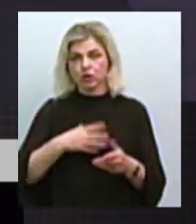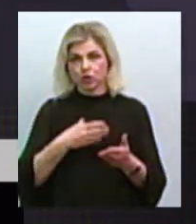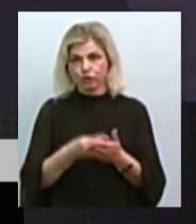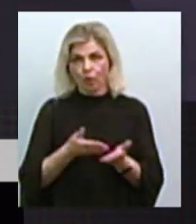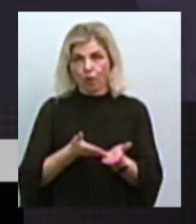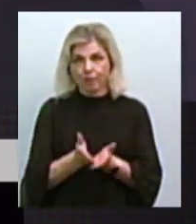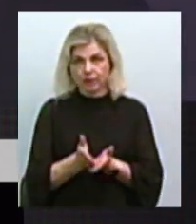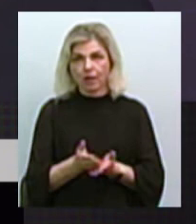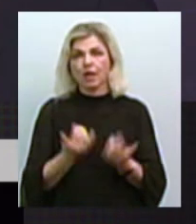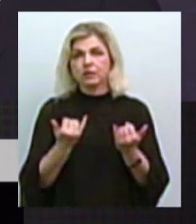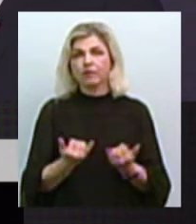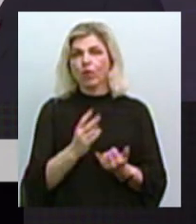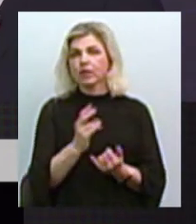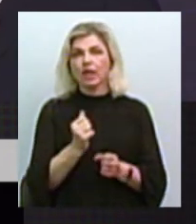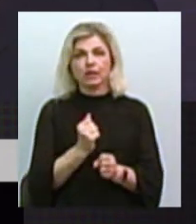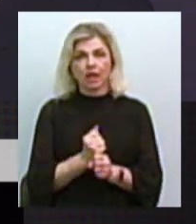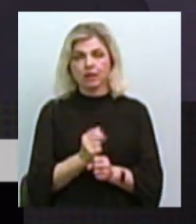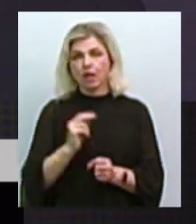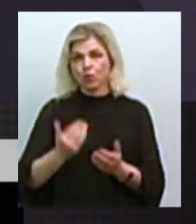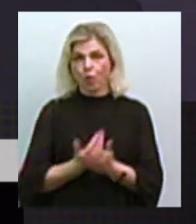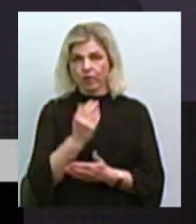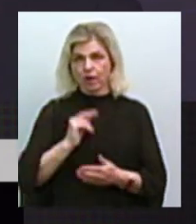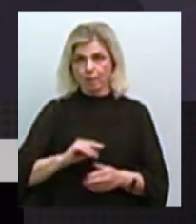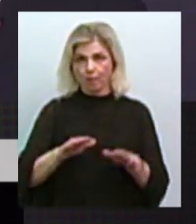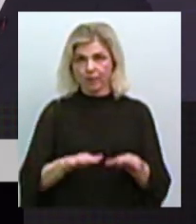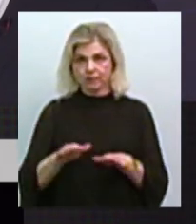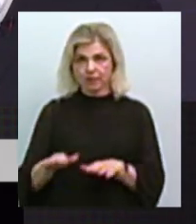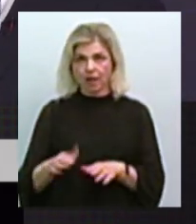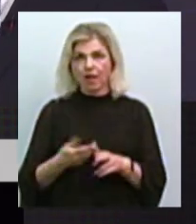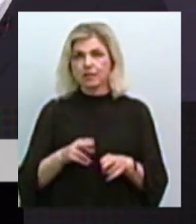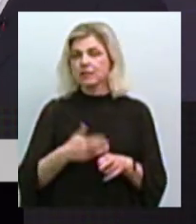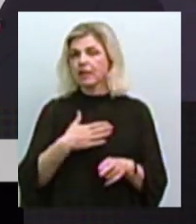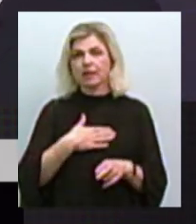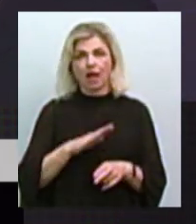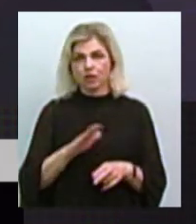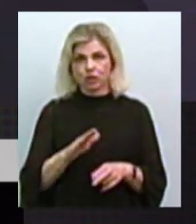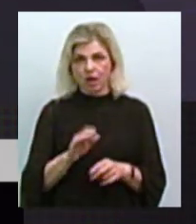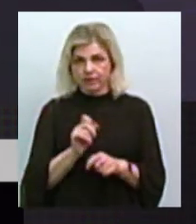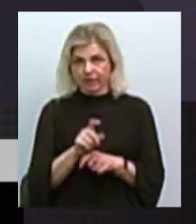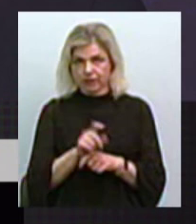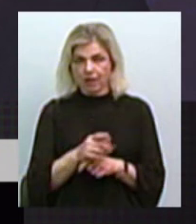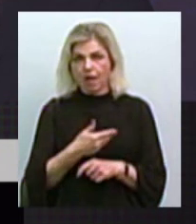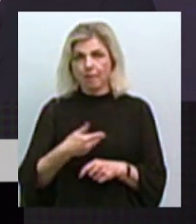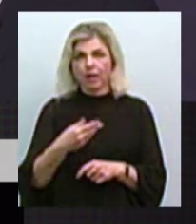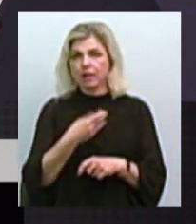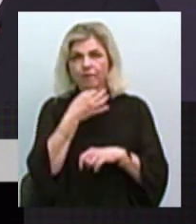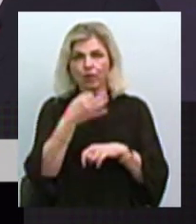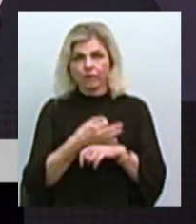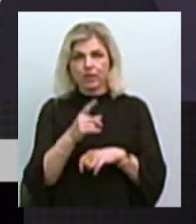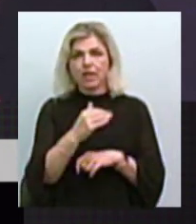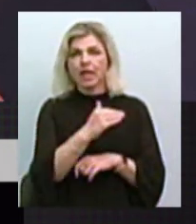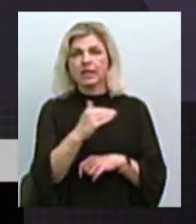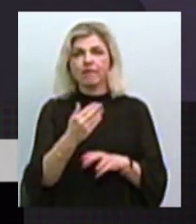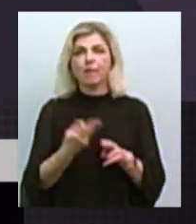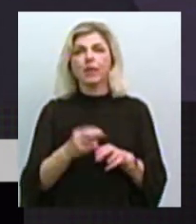Тому на сьогодні ми не створюємо нові робочі місця, і це не наш прямий функціонал, ми не відповідаємо саме за рівень безробіття.